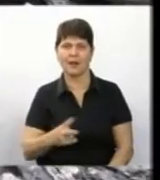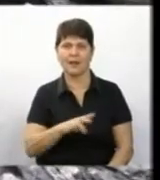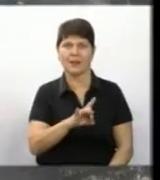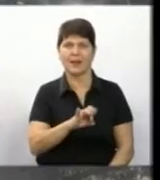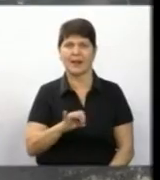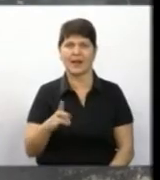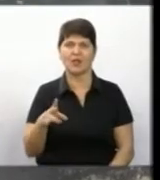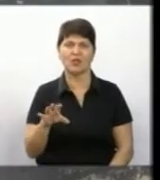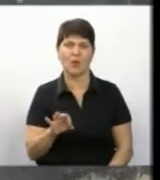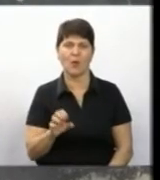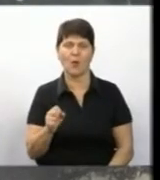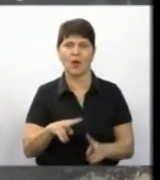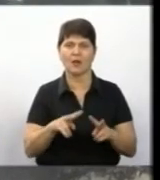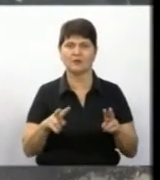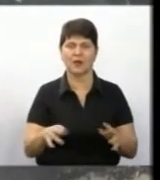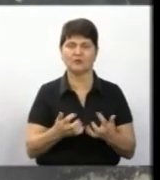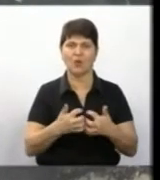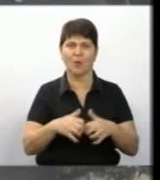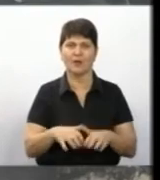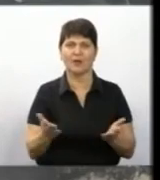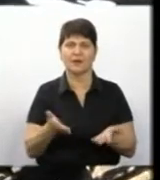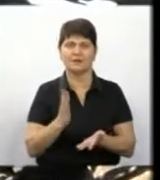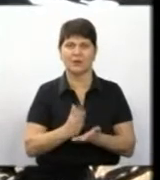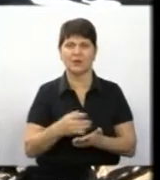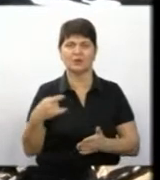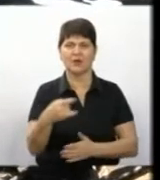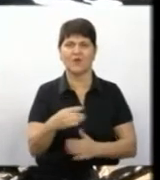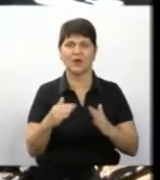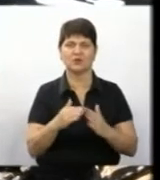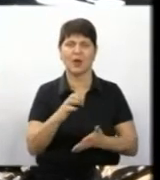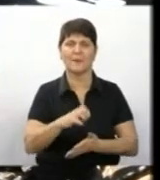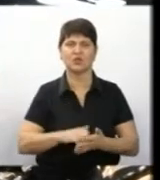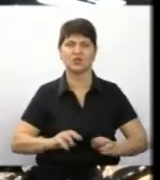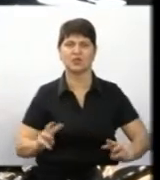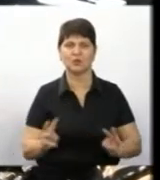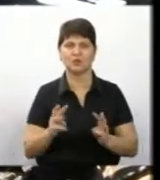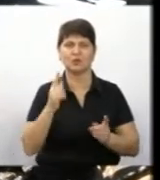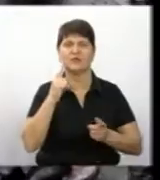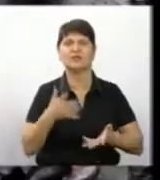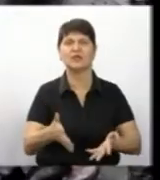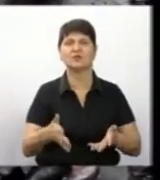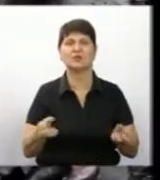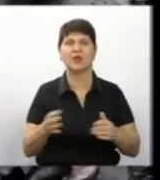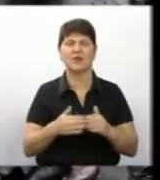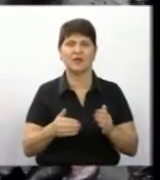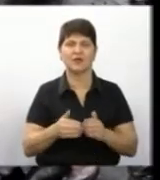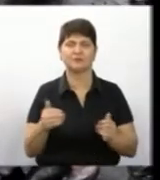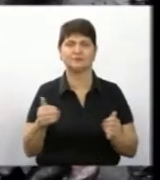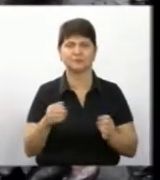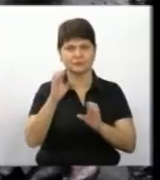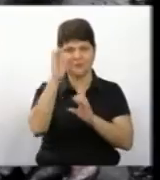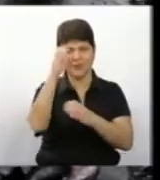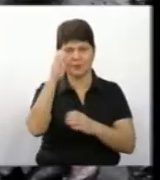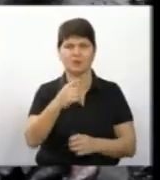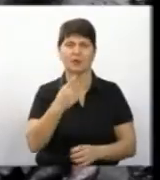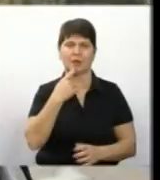обладнання, яке знаходилося в гаражі. Причину пожежі з'ясовують фахівці дослідно випробуваної лабораторії